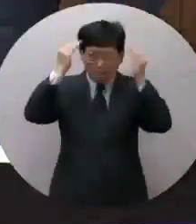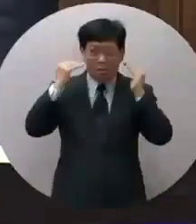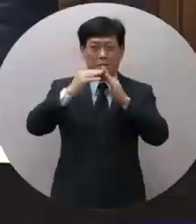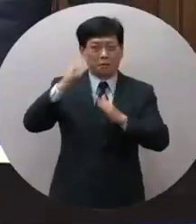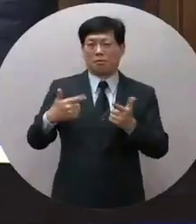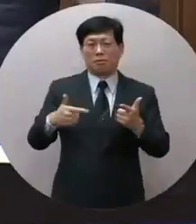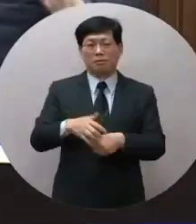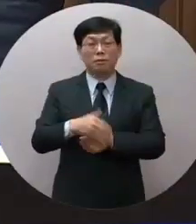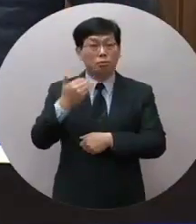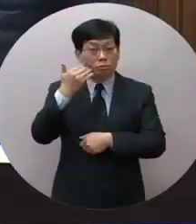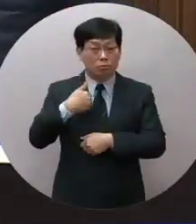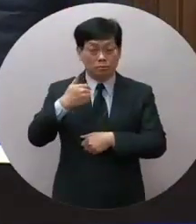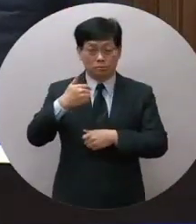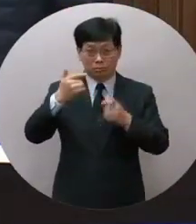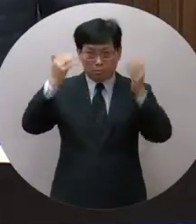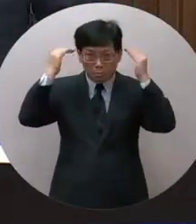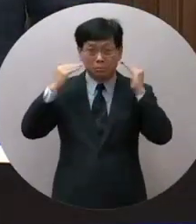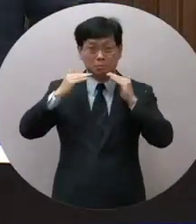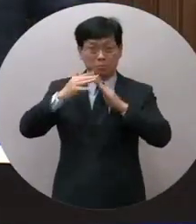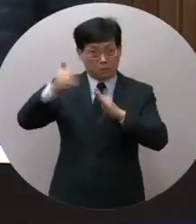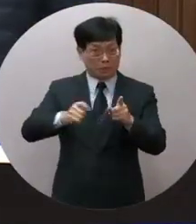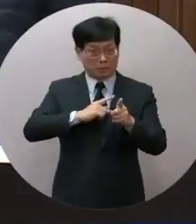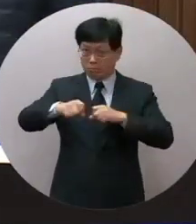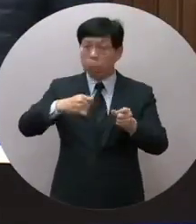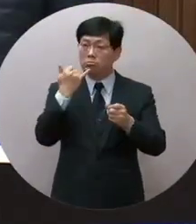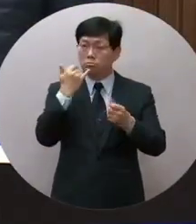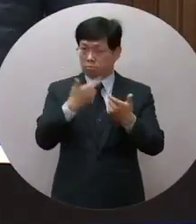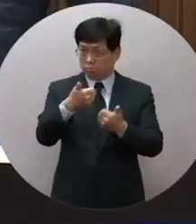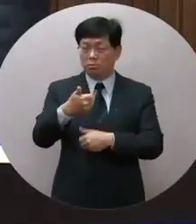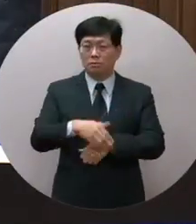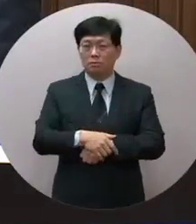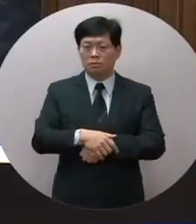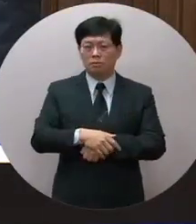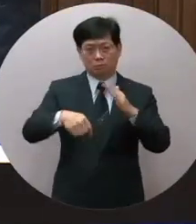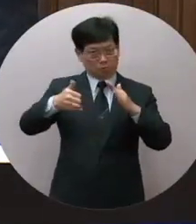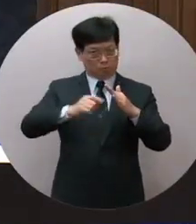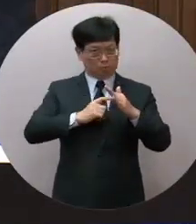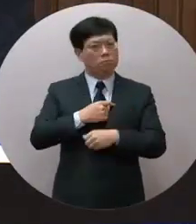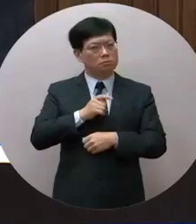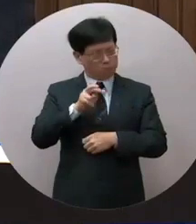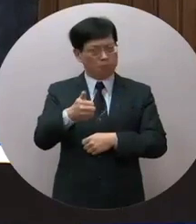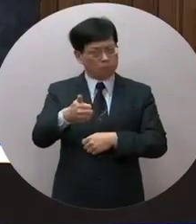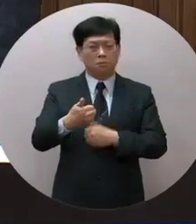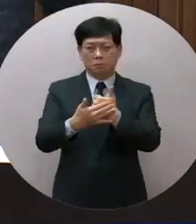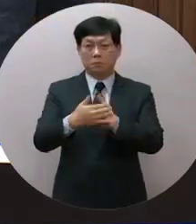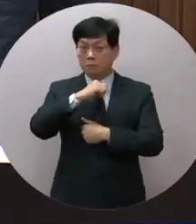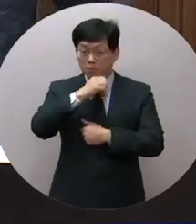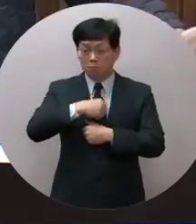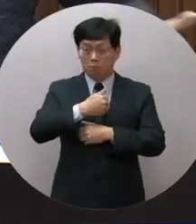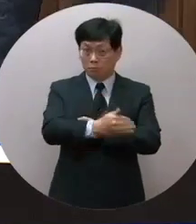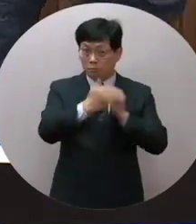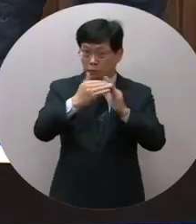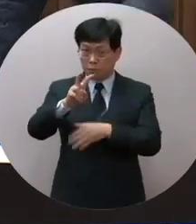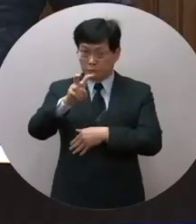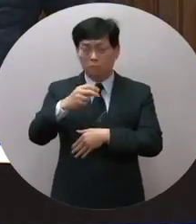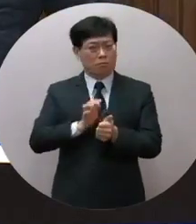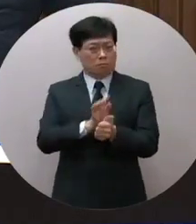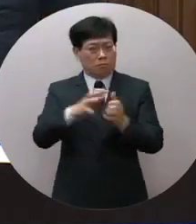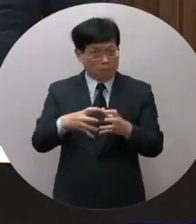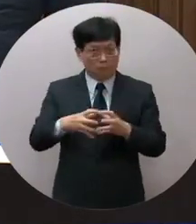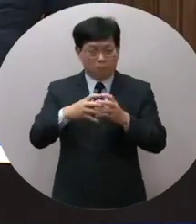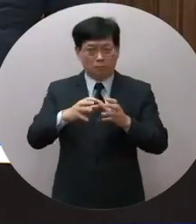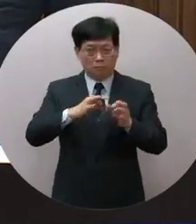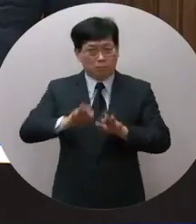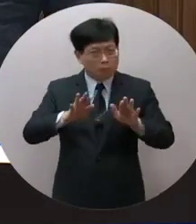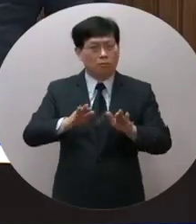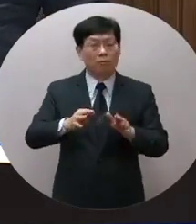假設韓市長的政策可行院長一定的高度協助台灣的二條縣市一起來發展經